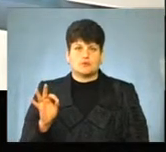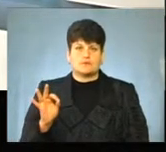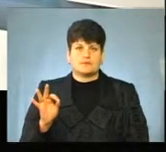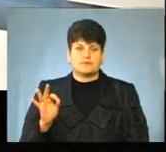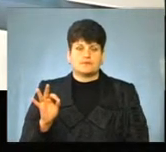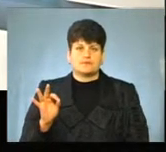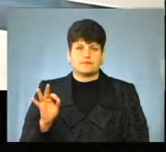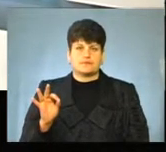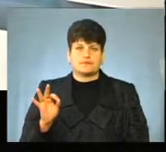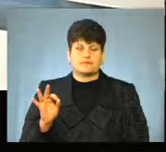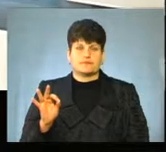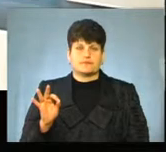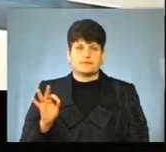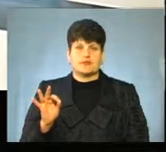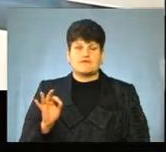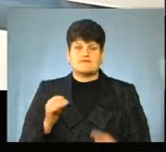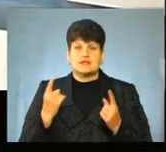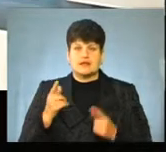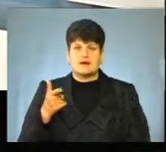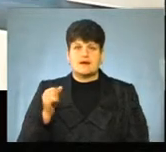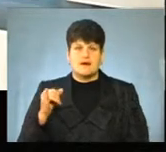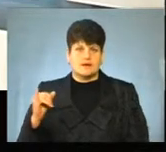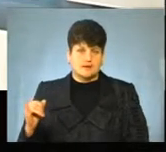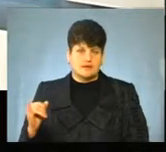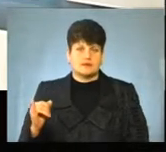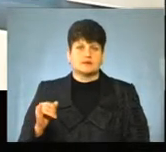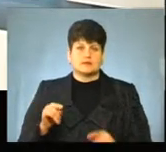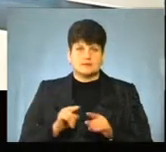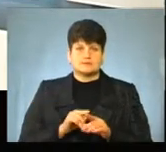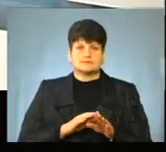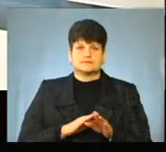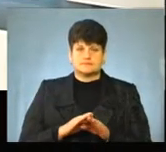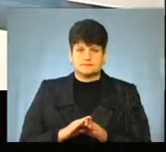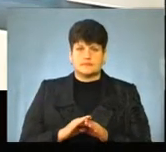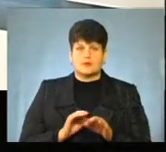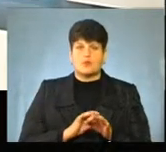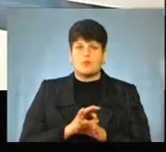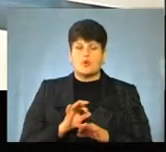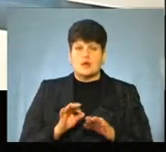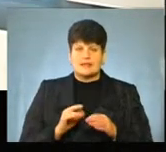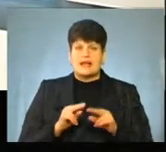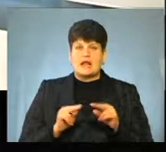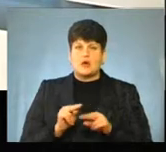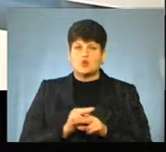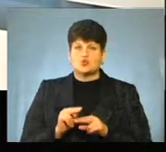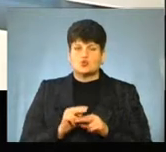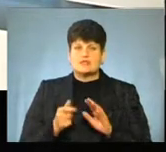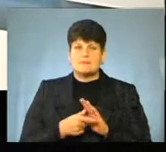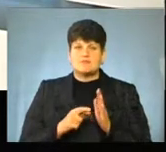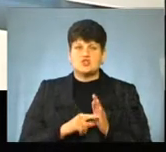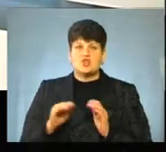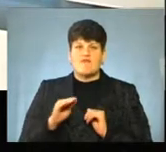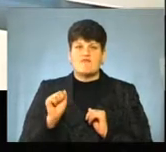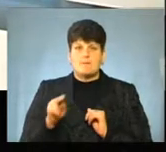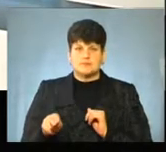Колодненська об'єдна на територіальна громада. Великогеївська об'єдна на територіальна громада реалізувала проєкт реконструкція приміщення